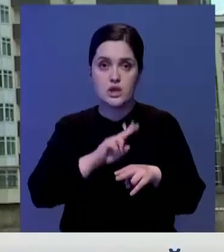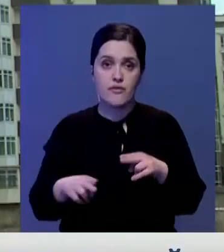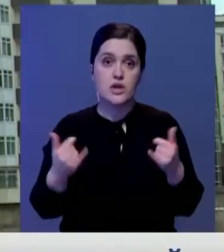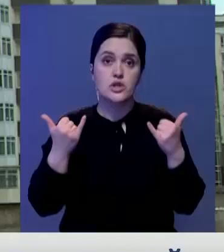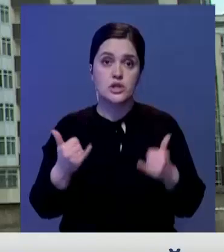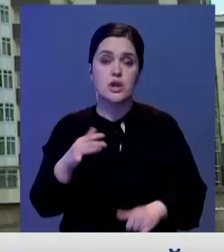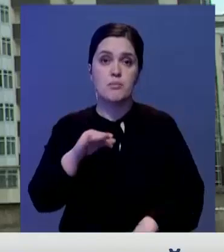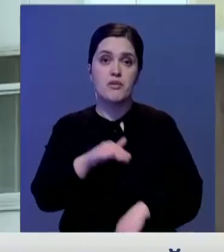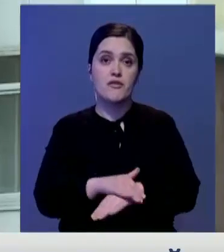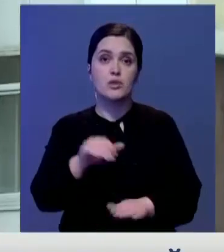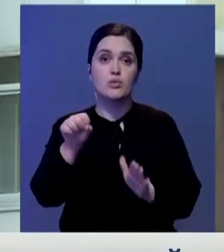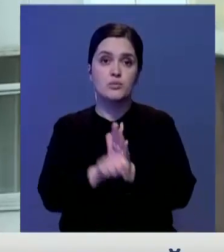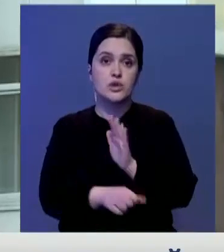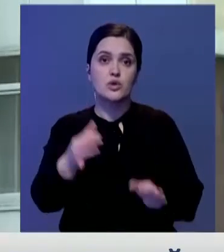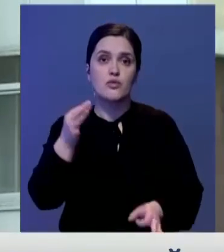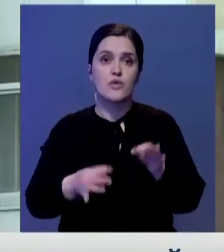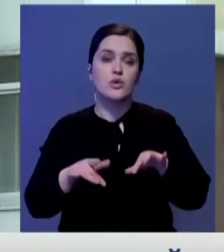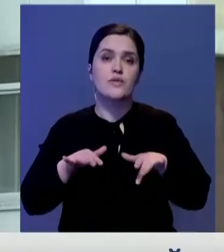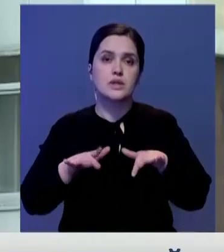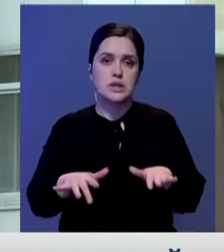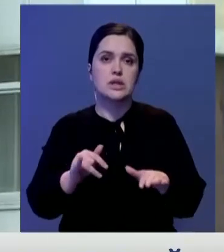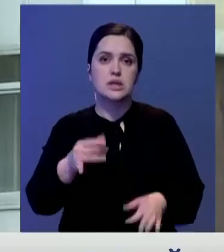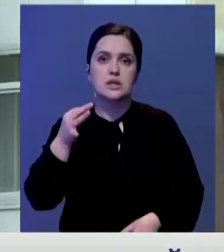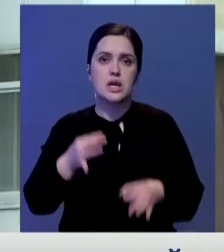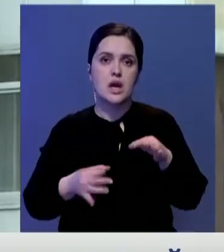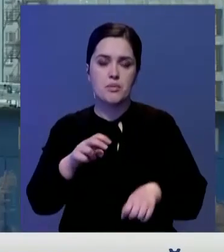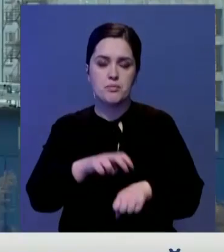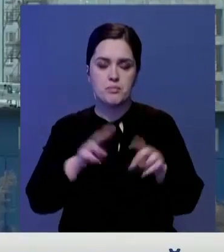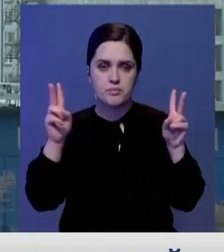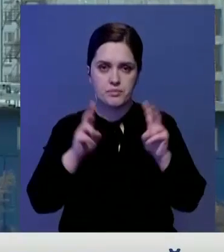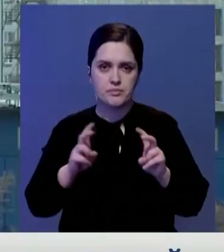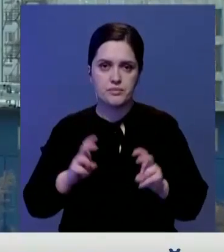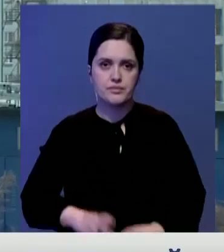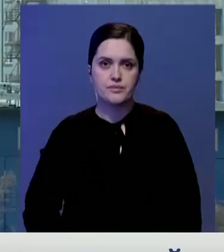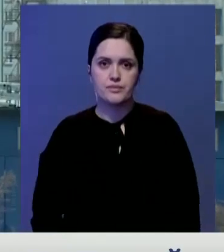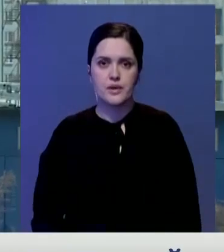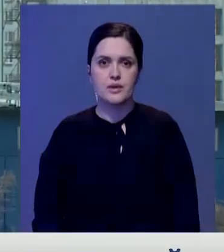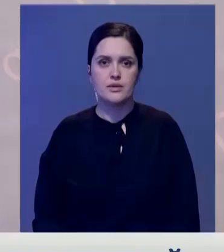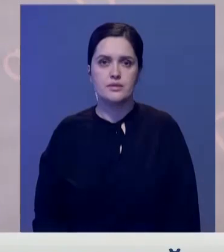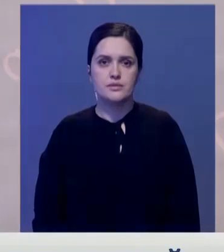исчезновении. Сейчас по факту убийства заведено уголовное дело и назначены судмедэкспертизы.